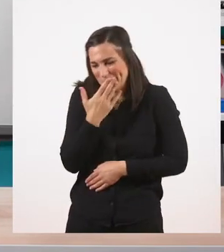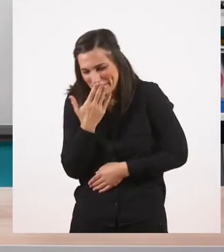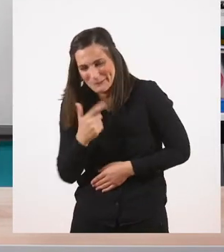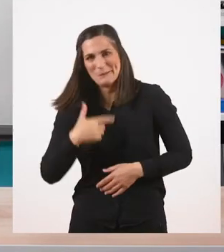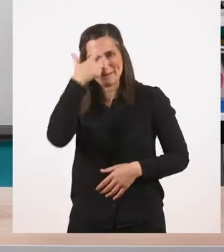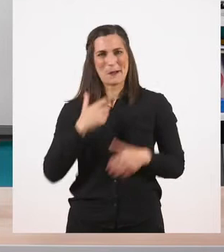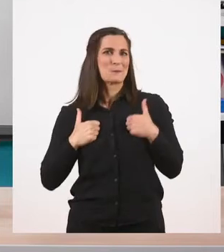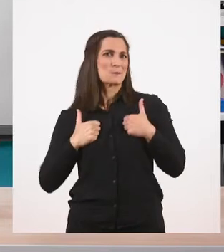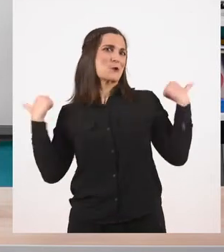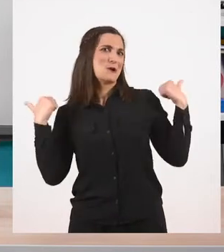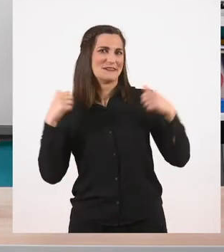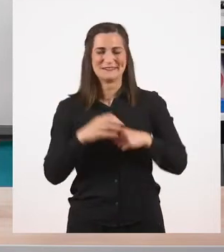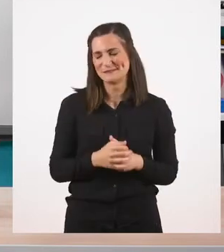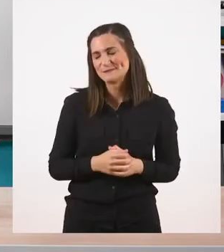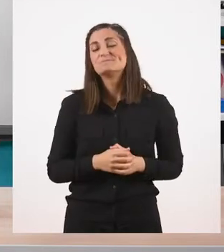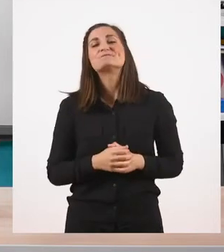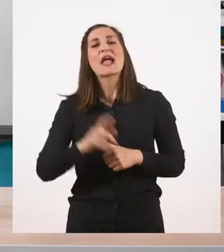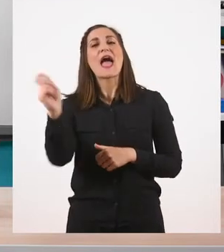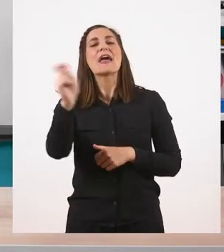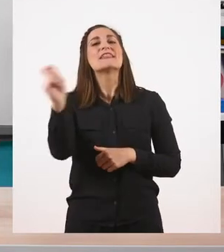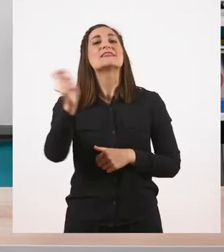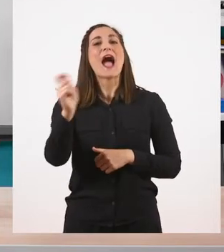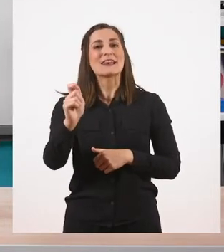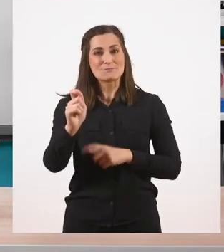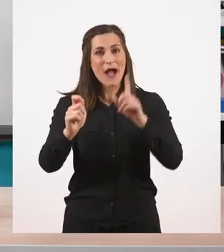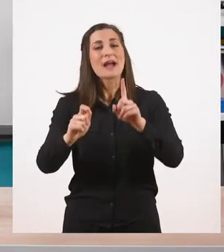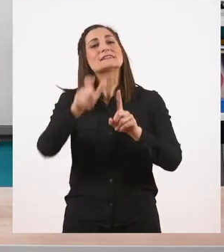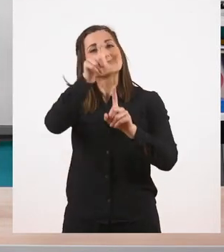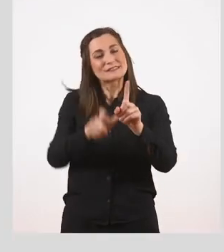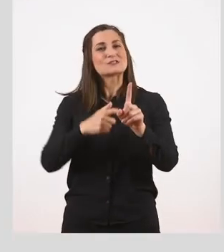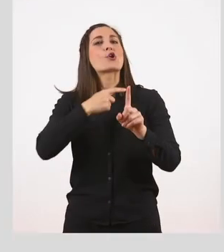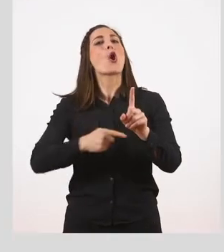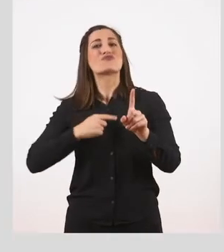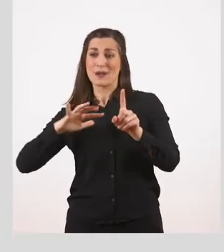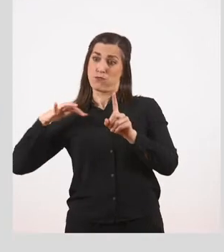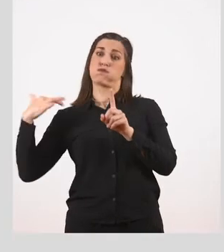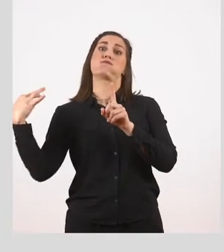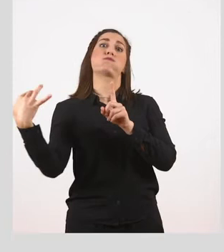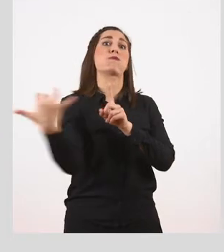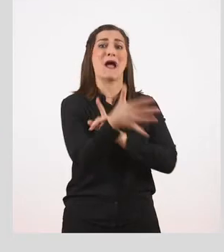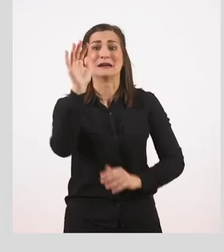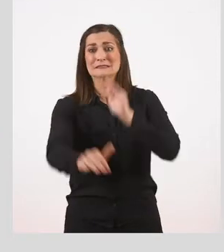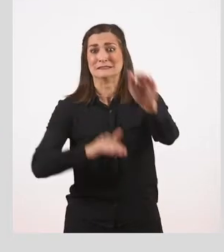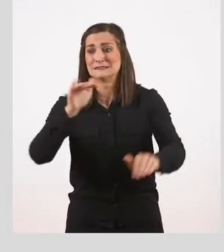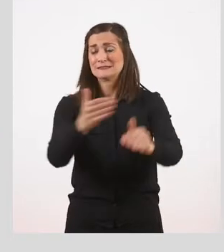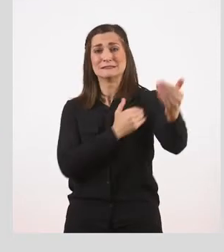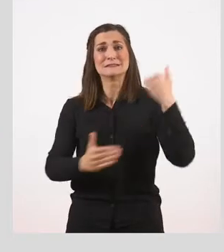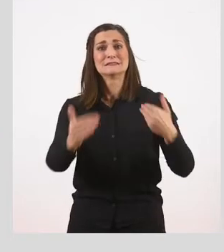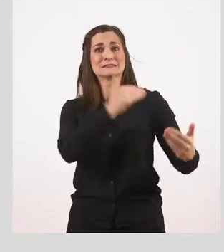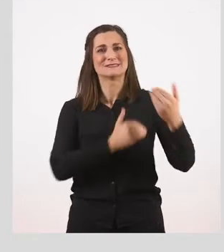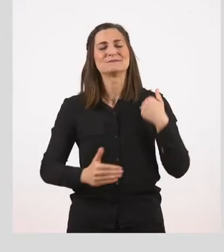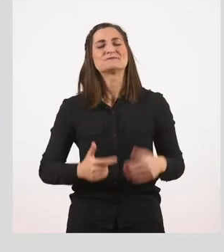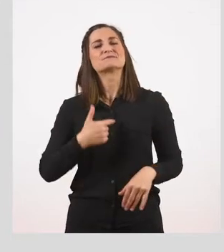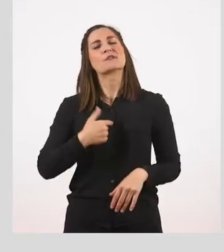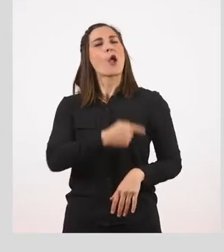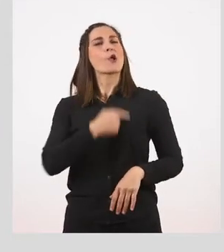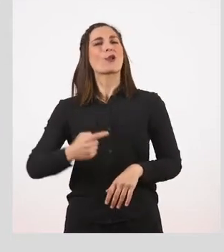Στο διάλειμμα μαζευτήκαμε όλοι γύρω του και τον τρελάναμε σε ερωτήσεις. Α, καμάρωνε πολύ ο